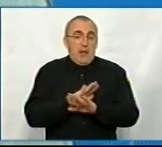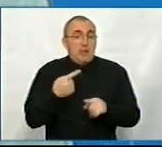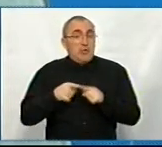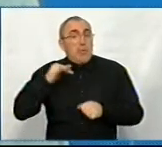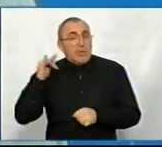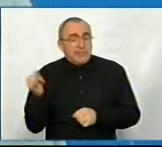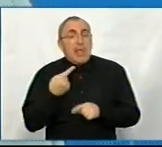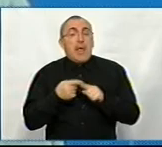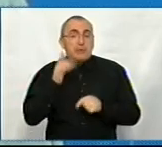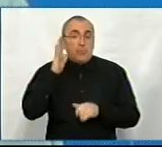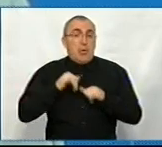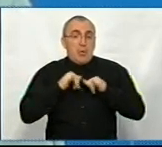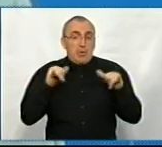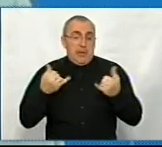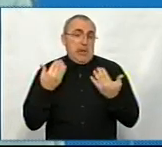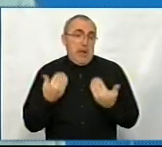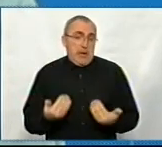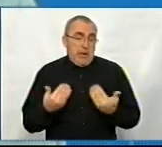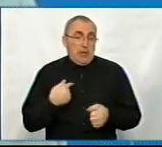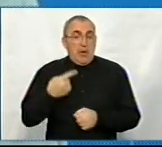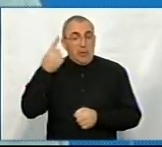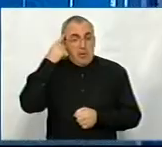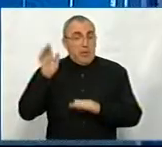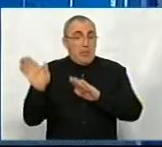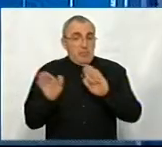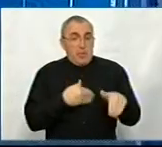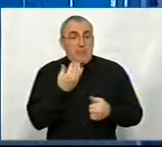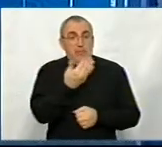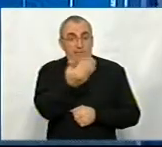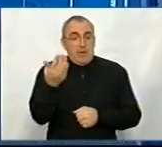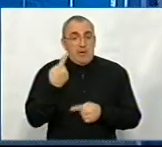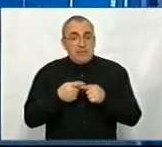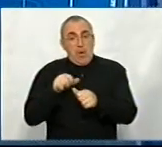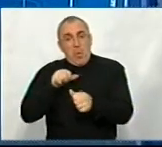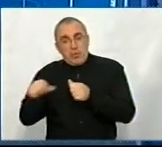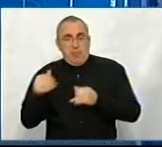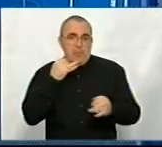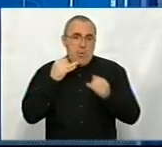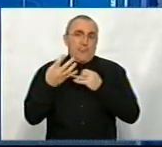цікаво, як це буде розвиватися наразі. Я думаю, потім нам варто буде з вами про це окремо поговорити ще. Добре, задоволені.